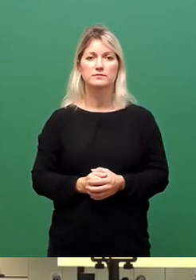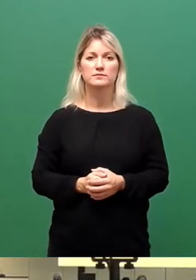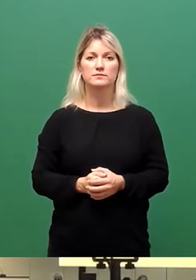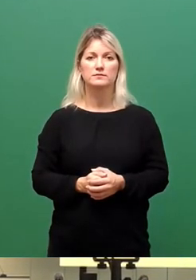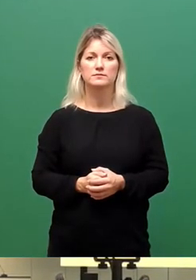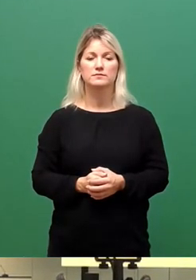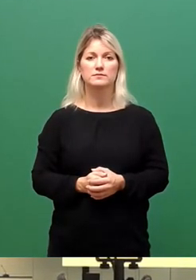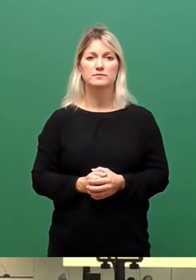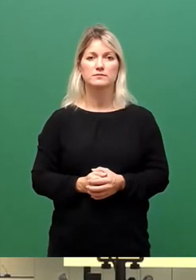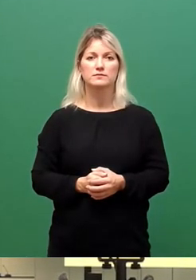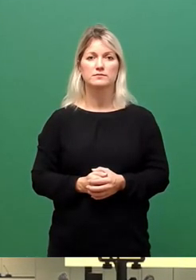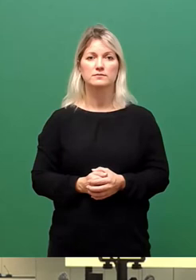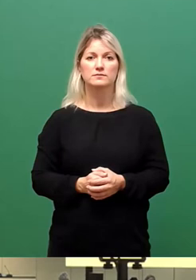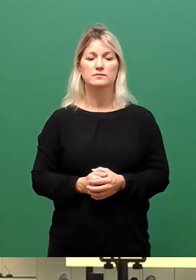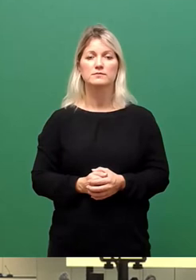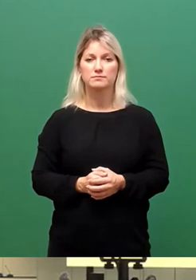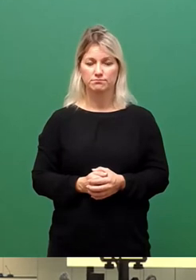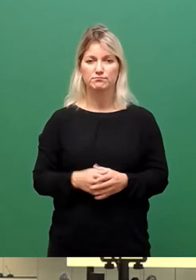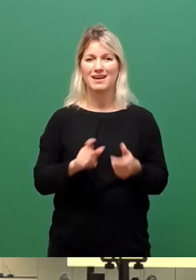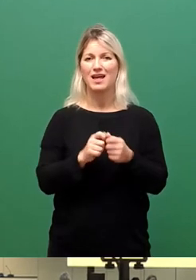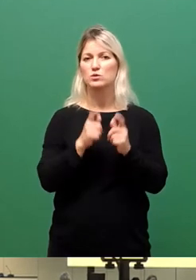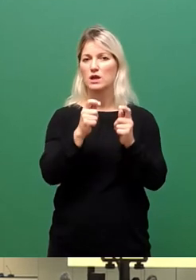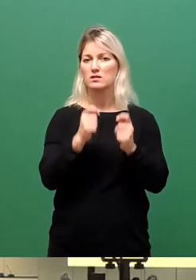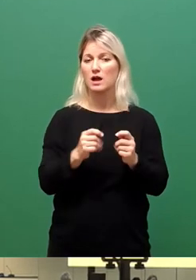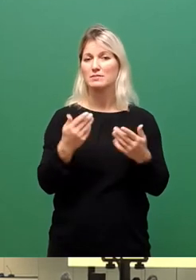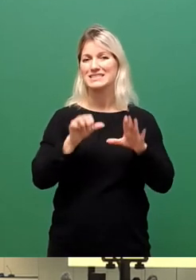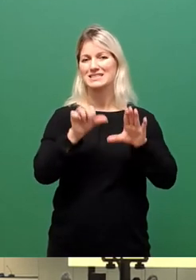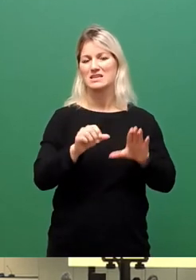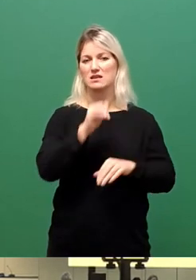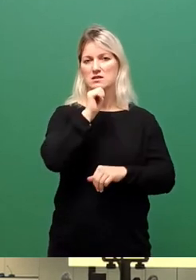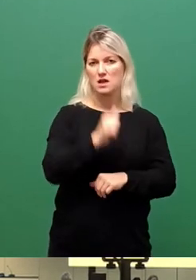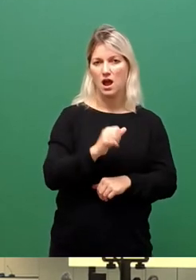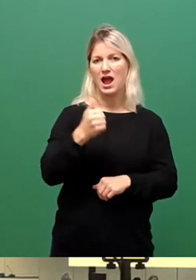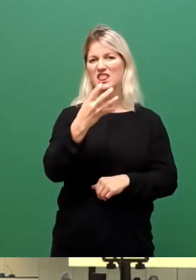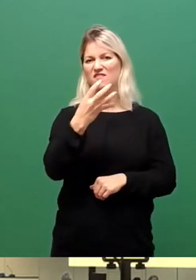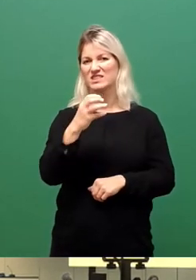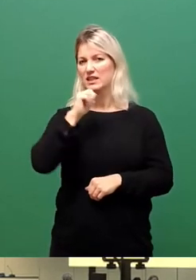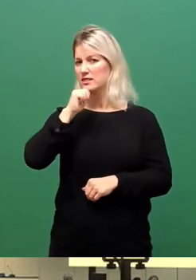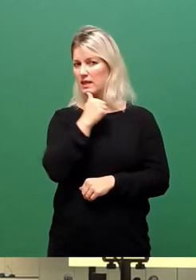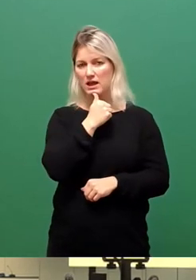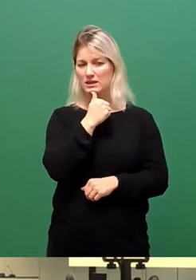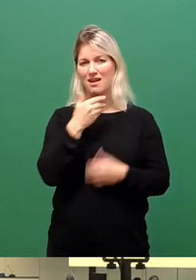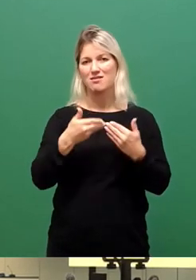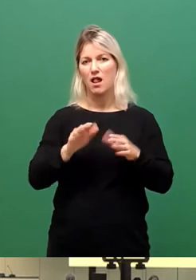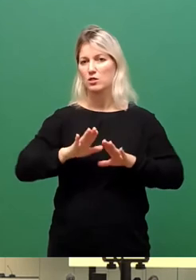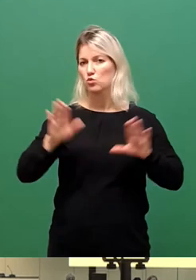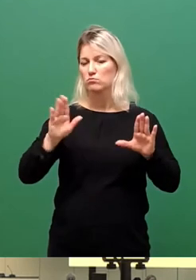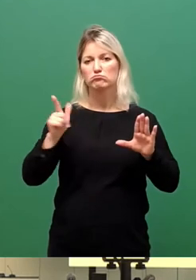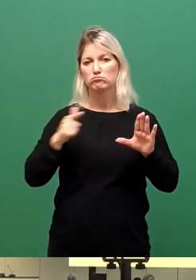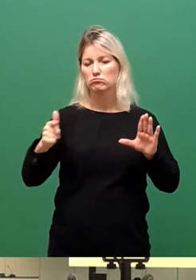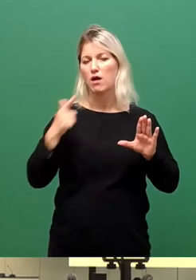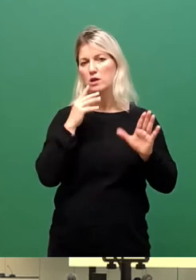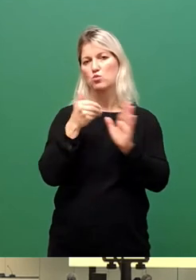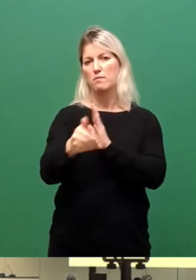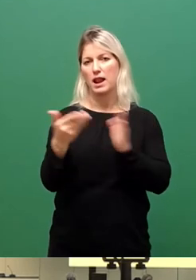Der Änderungsantrag ist bei 16 Ja-Stimmen und 41 Nein-Stimmen ohne Enthaltung abgelehnt. Ich darf damit den